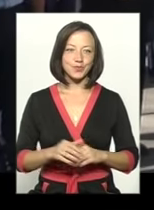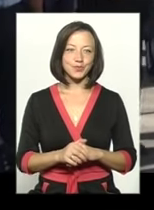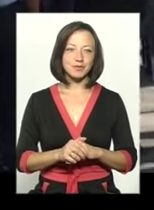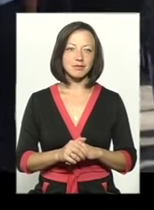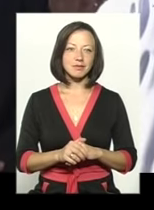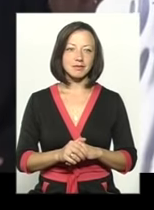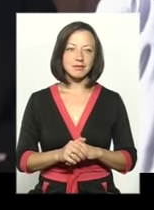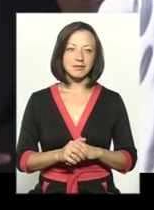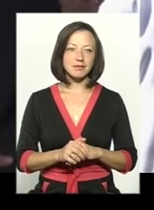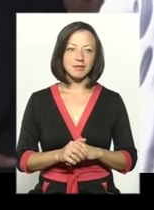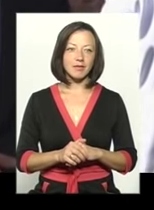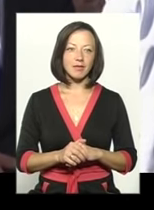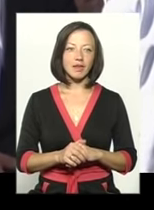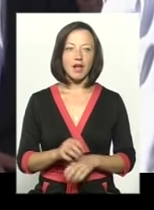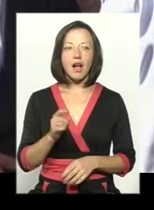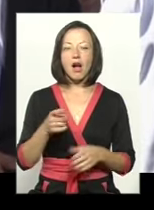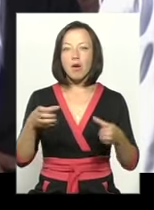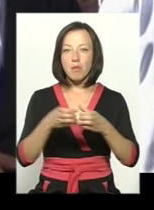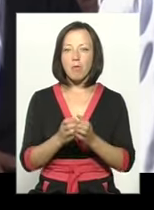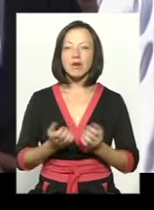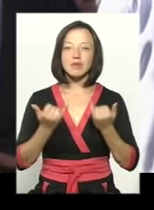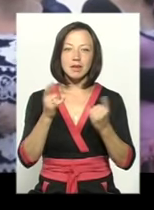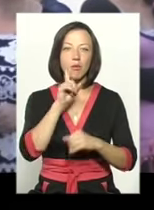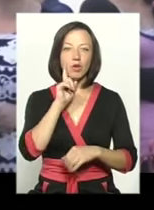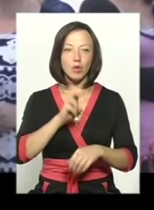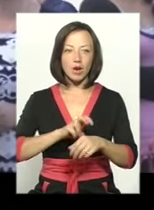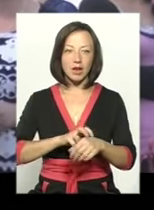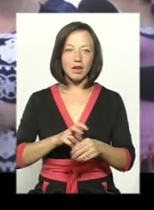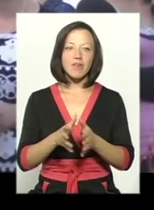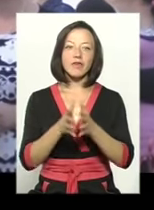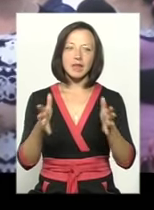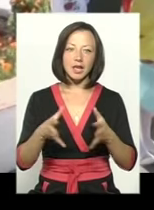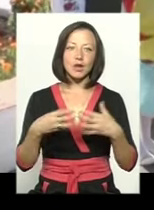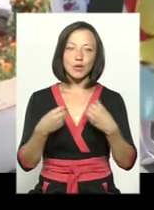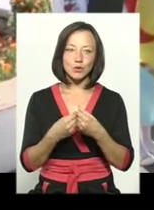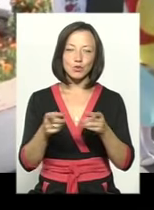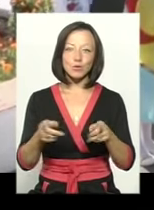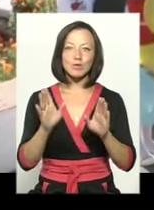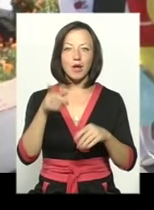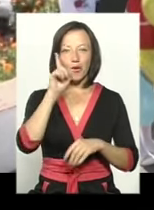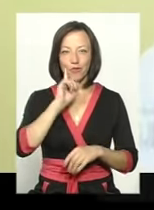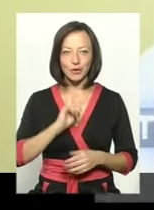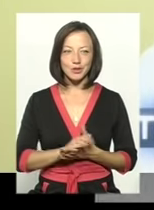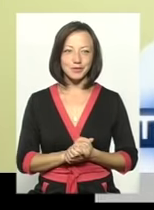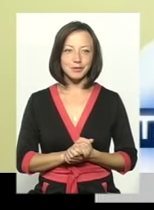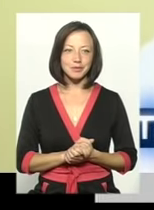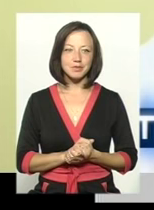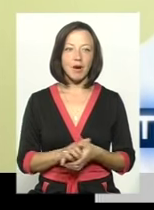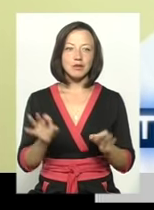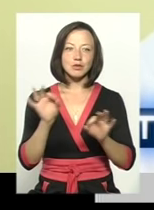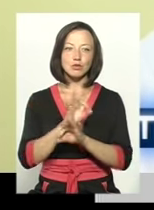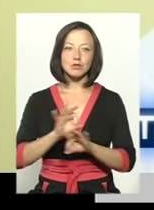перспективою. Як надяк від громади для молодого фахівця, що й великій родині тут буде комфортно. Чудово. Мені дуже